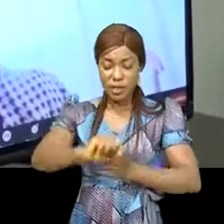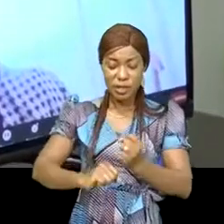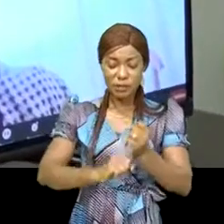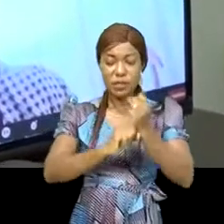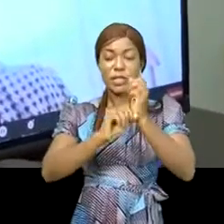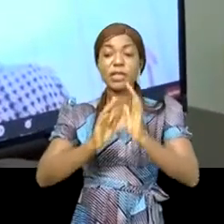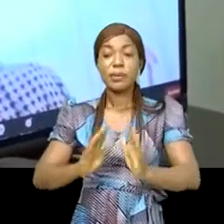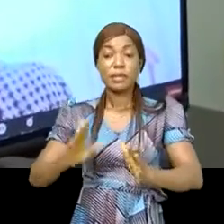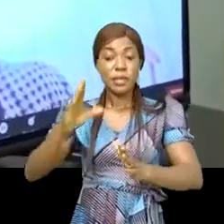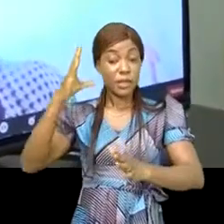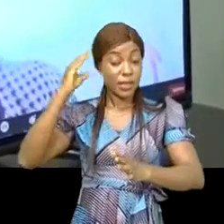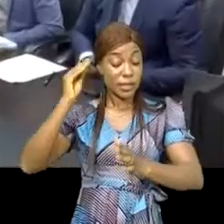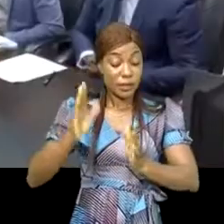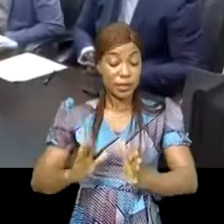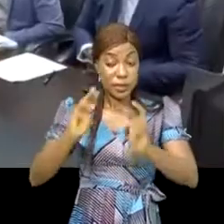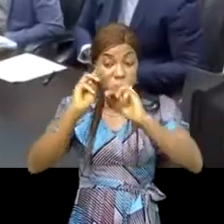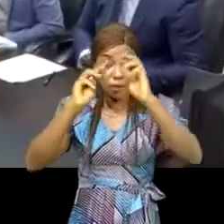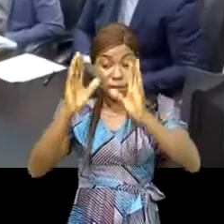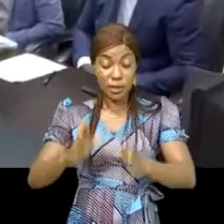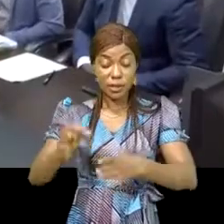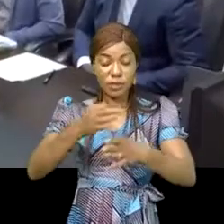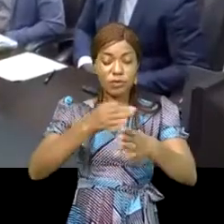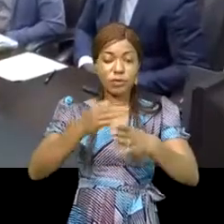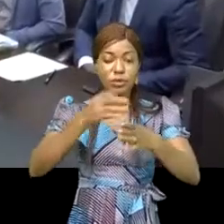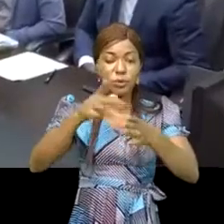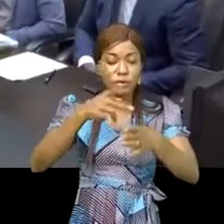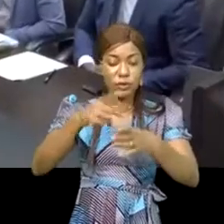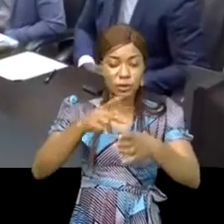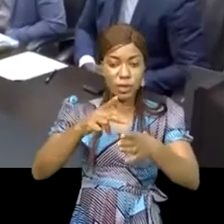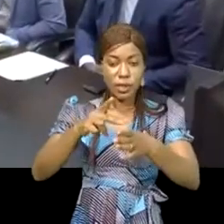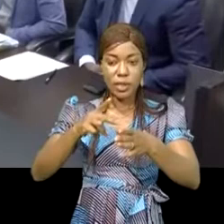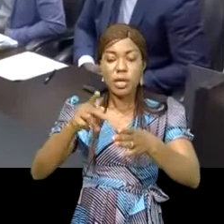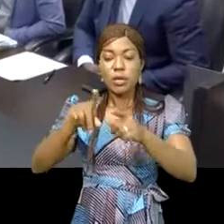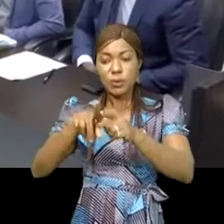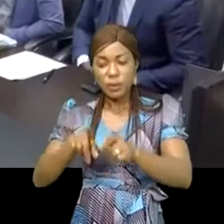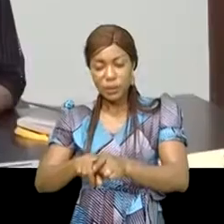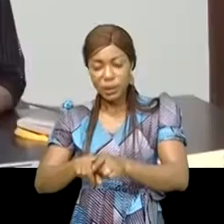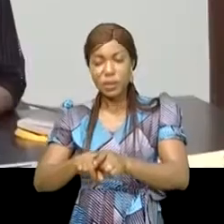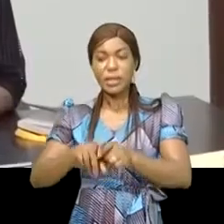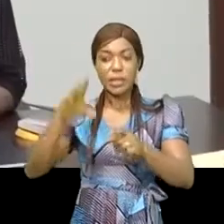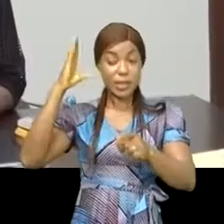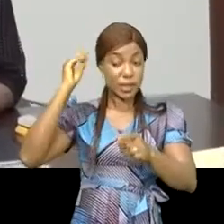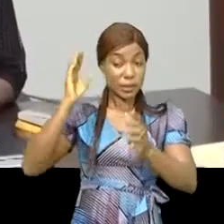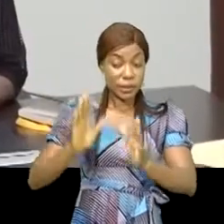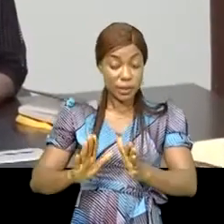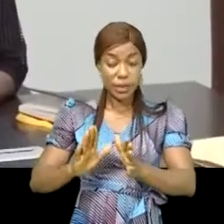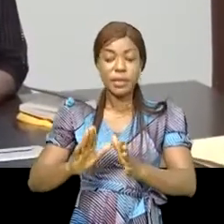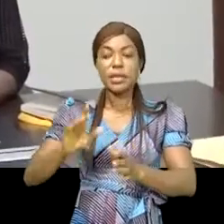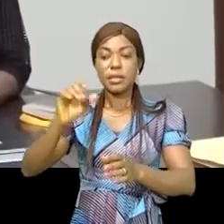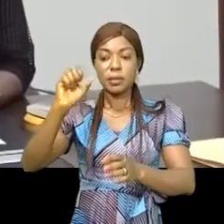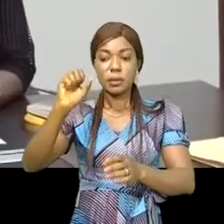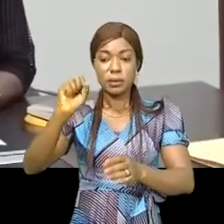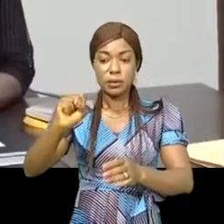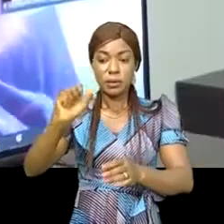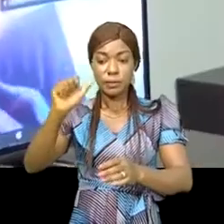capacités des experts du ministère de la formation professionnelle à travers les experts de la SADEC quant à la gestion du système